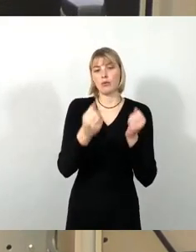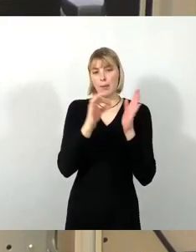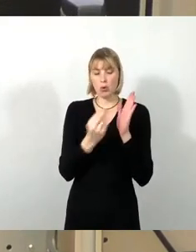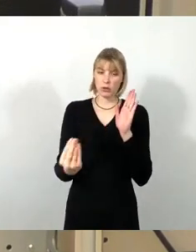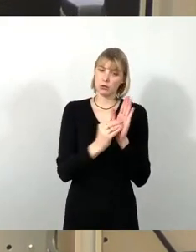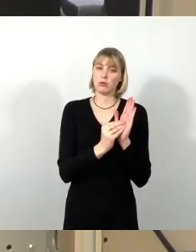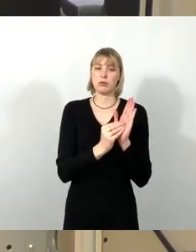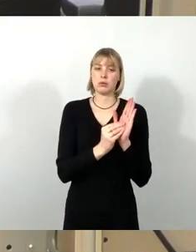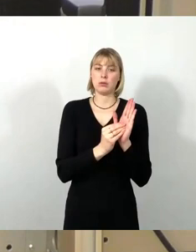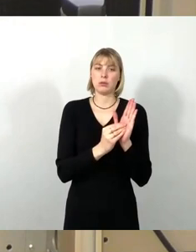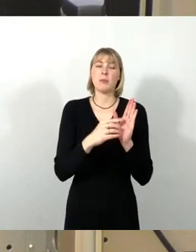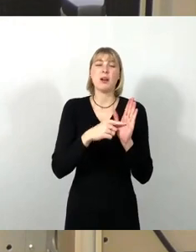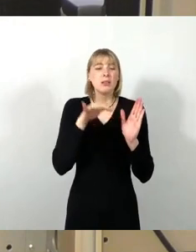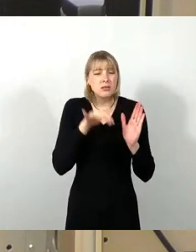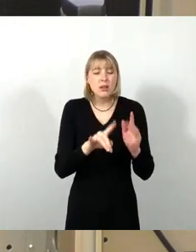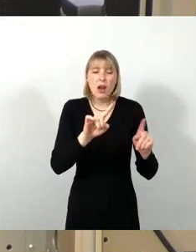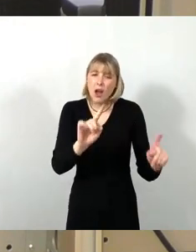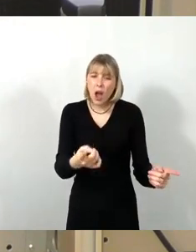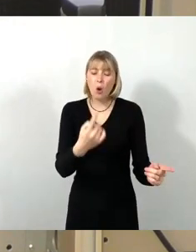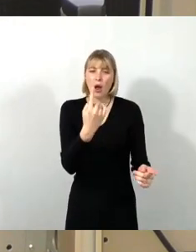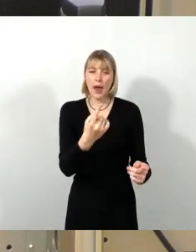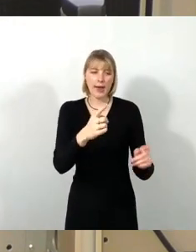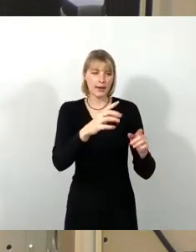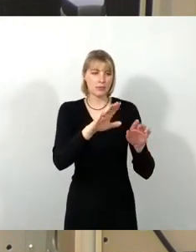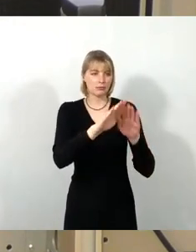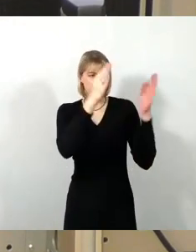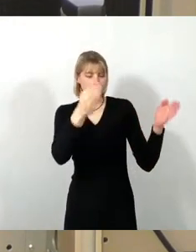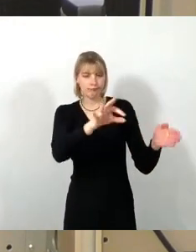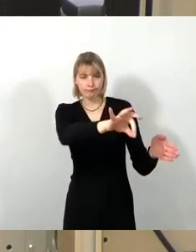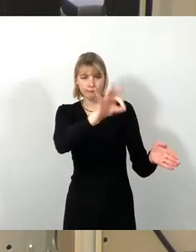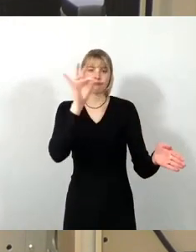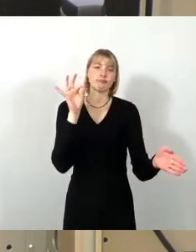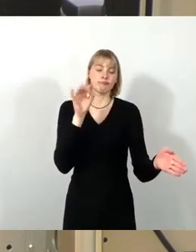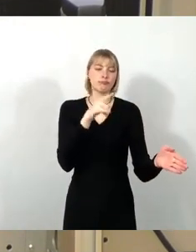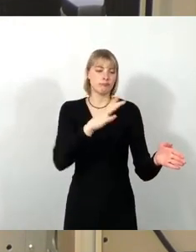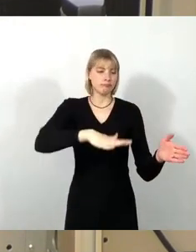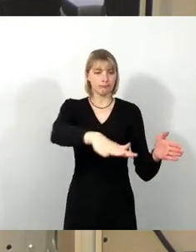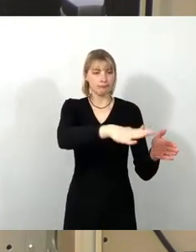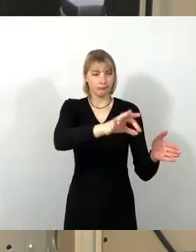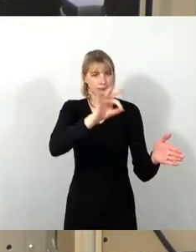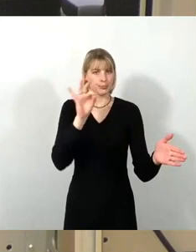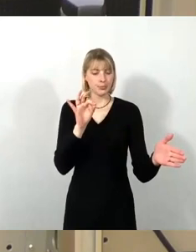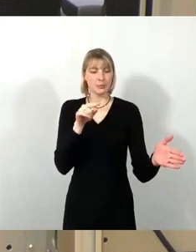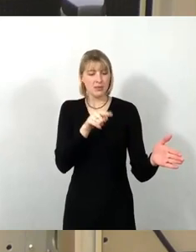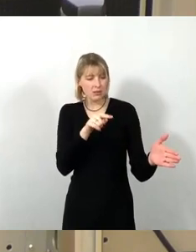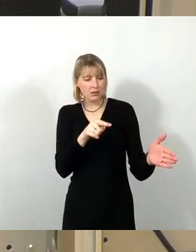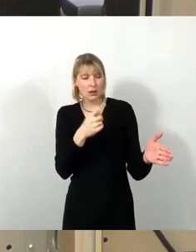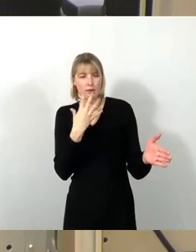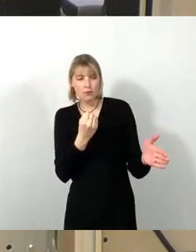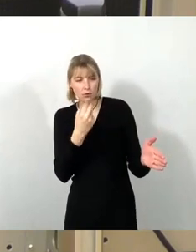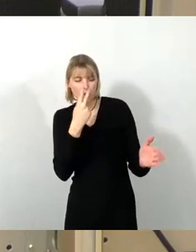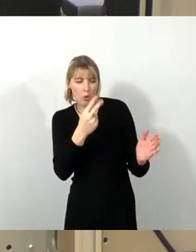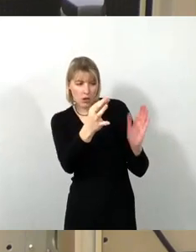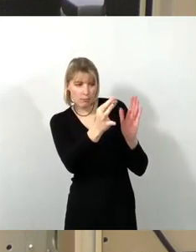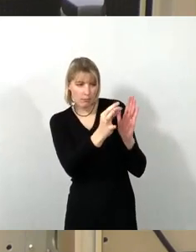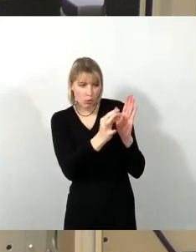dort zum Beispiel ein Komplex herausgenommen wird und gesagt wird, dort wollen wir uns Aspekte anschauen, die wir